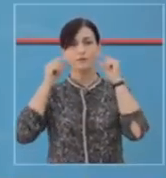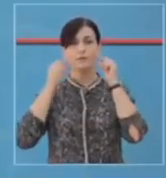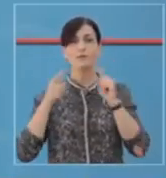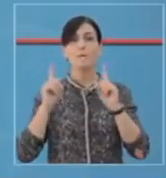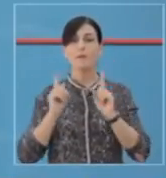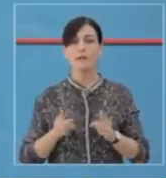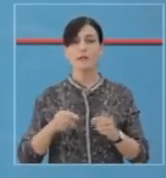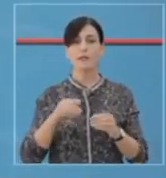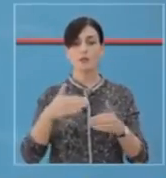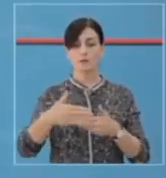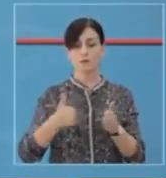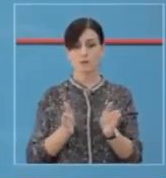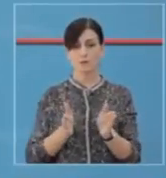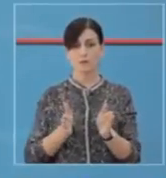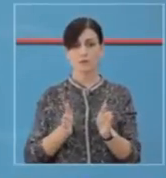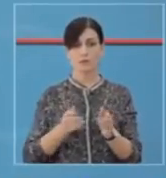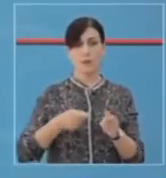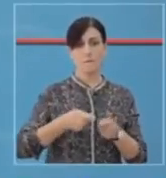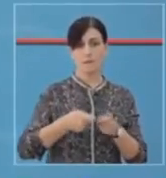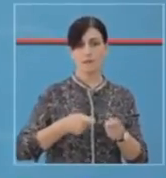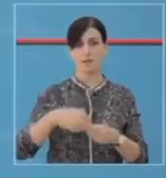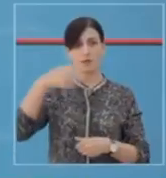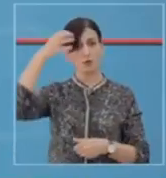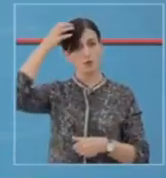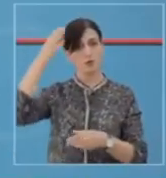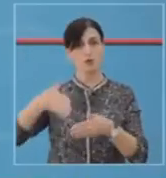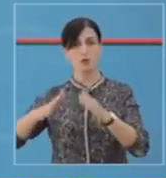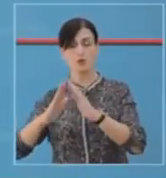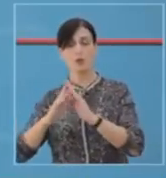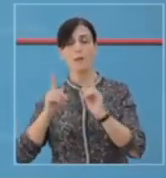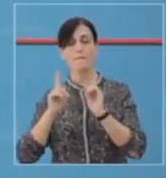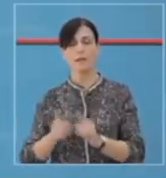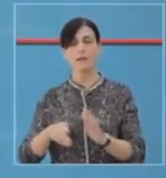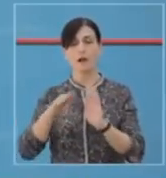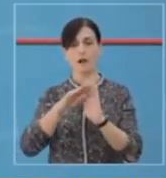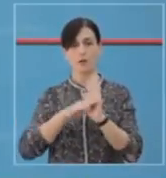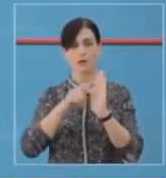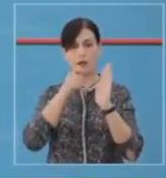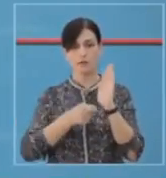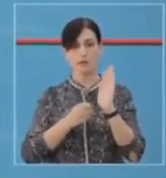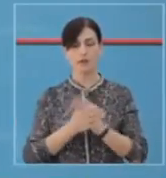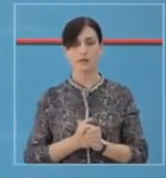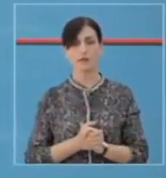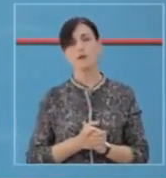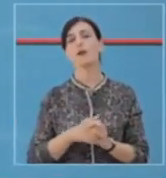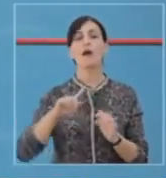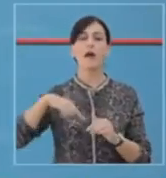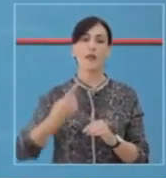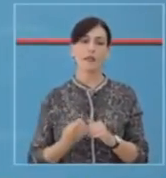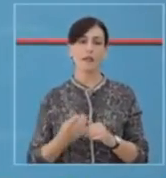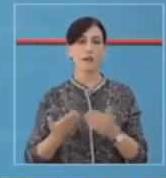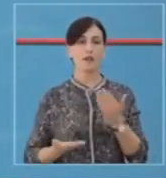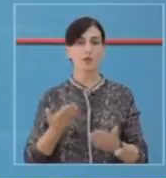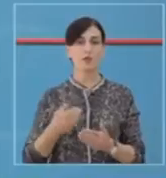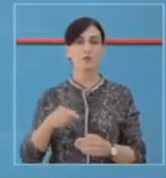kudonë ambjendet të mbyllura, biznese dhe institucionet të respektojnë protokollet e përcaktuara. Kujtojmë dhe njerë, shdo rasti